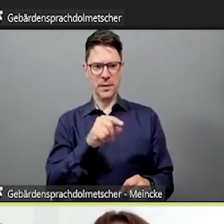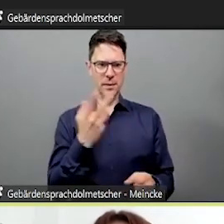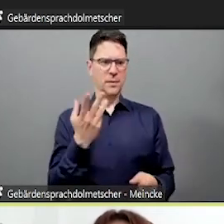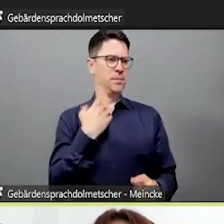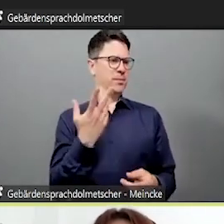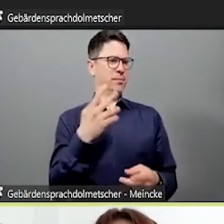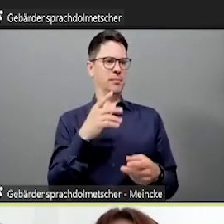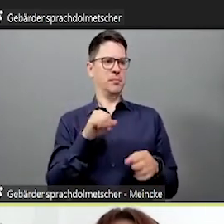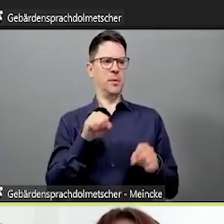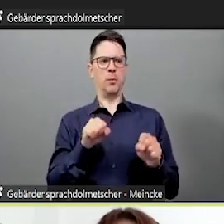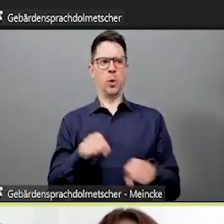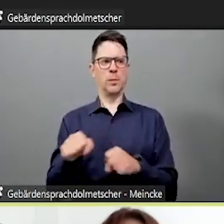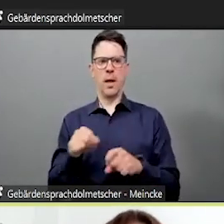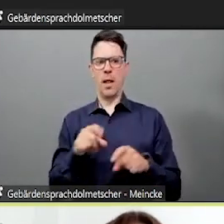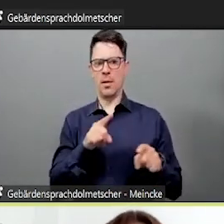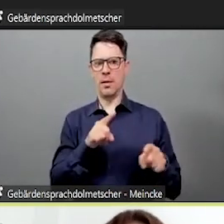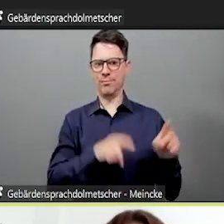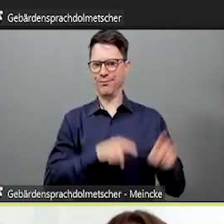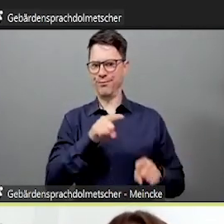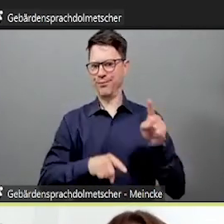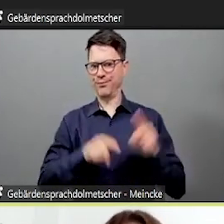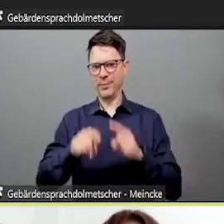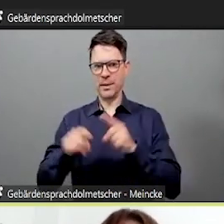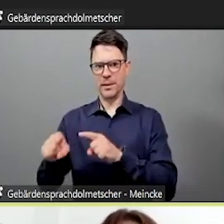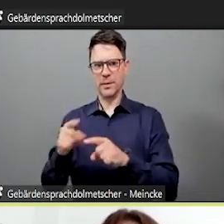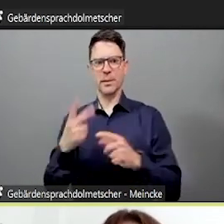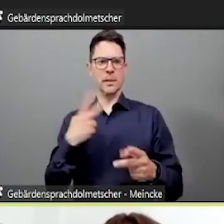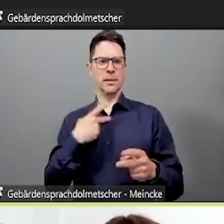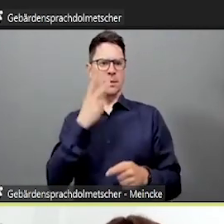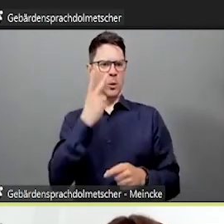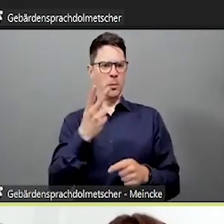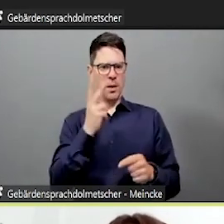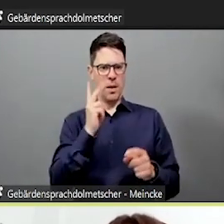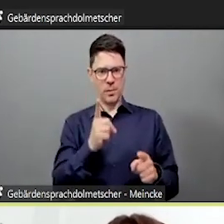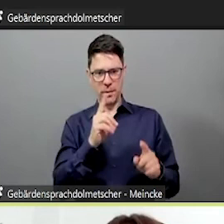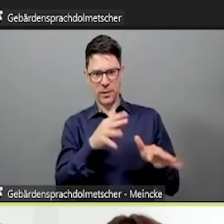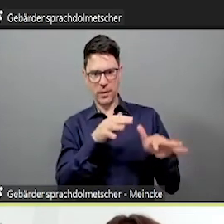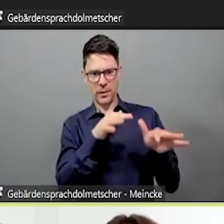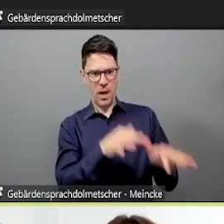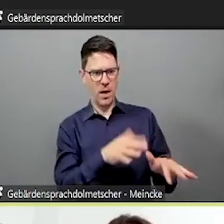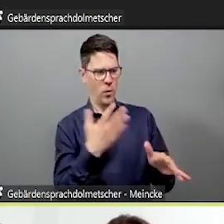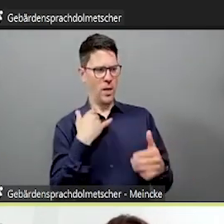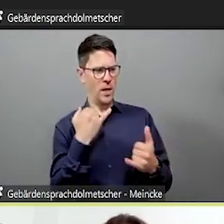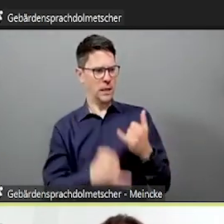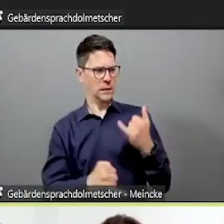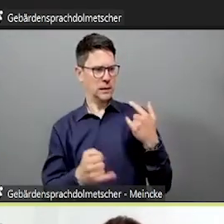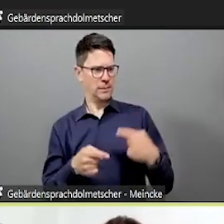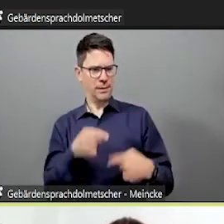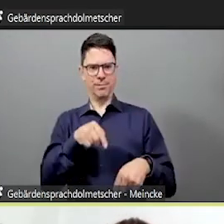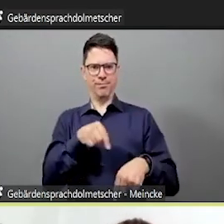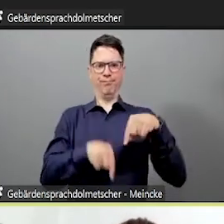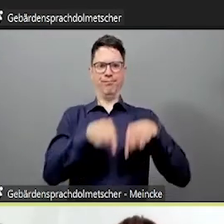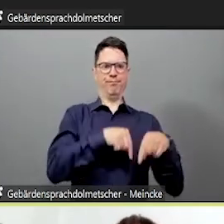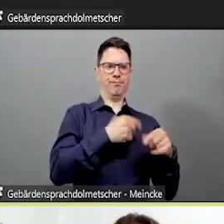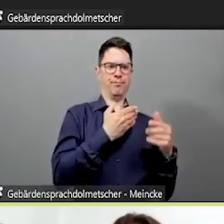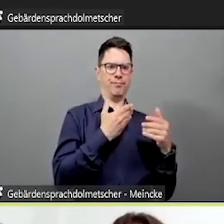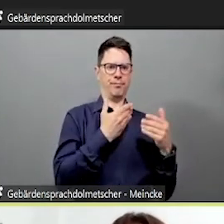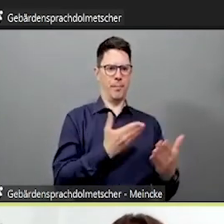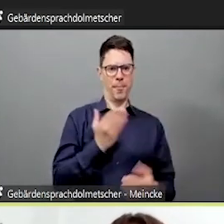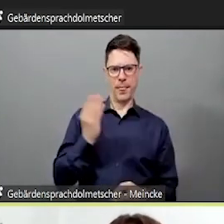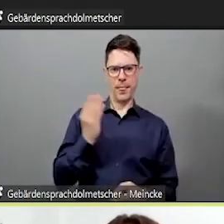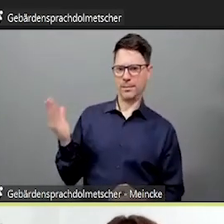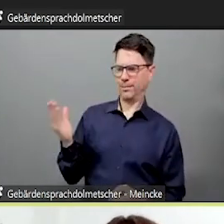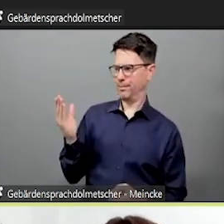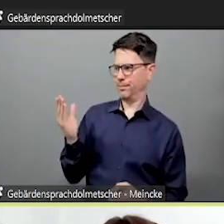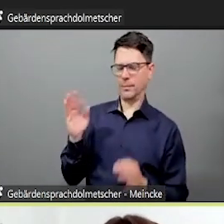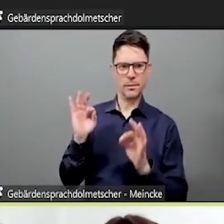Gut. Es ist nicht ganz so zeitaufwendig wie eine Vorstellungsrunde und ja, die Teilnehmenden erfahren auch schon ganz viel